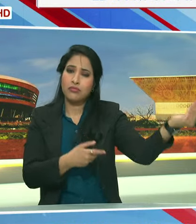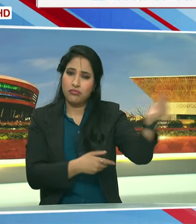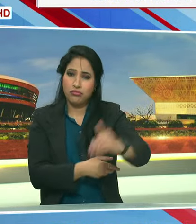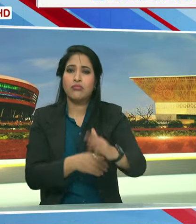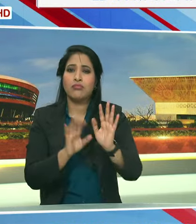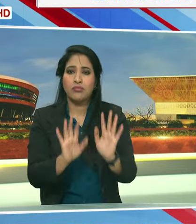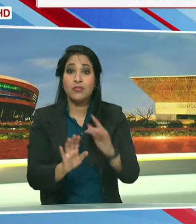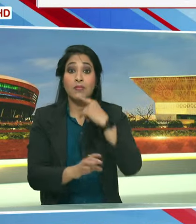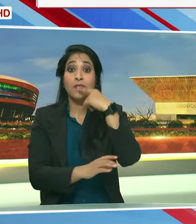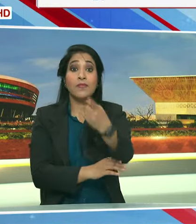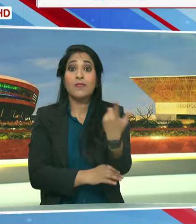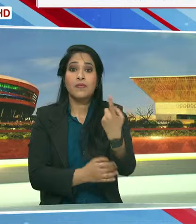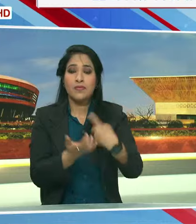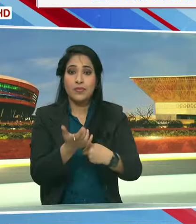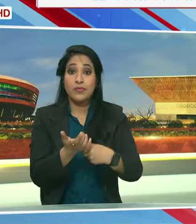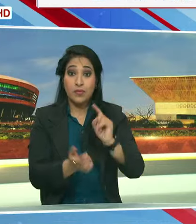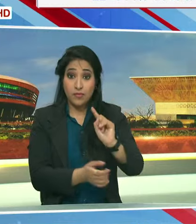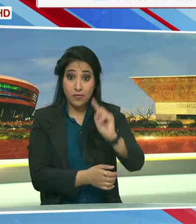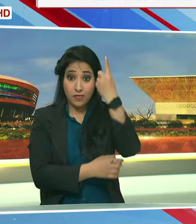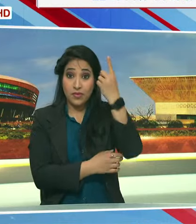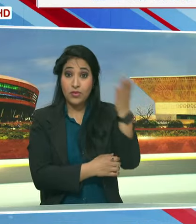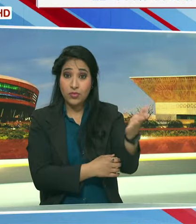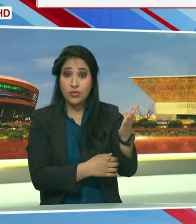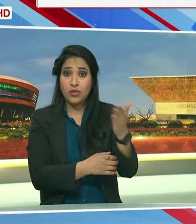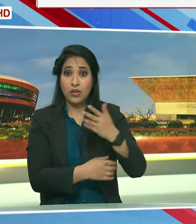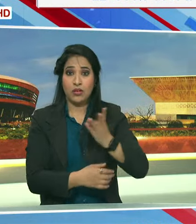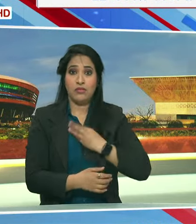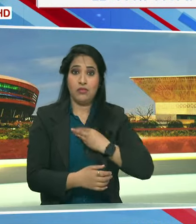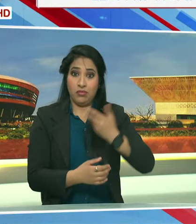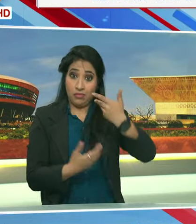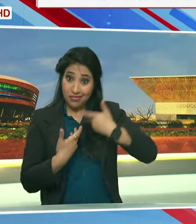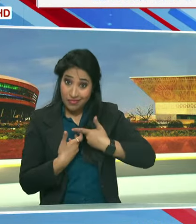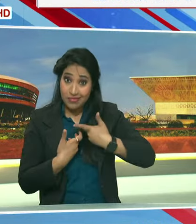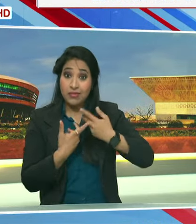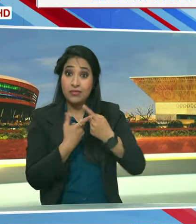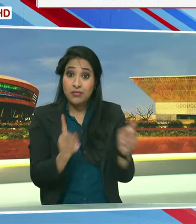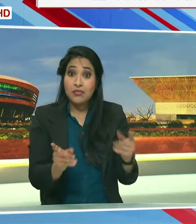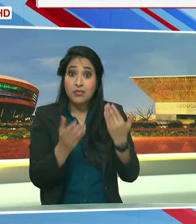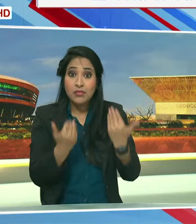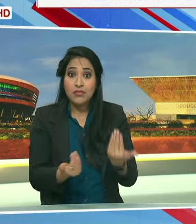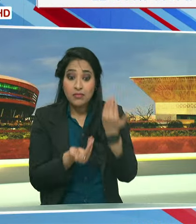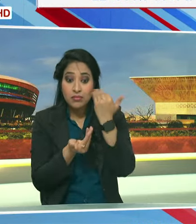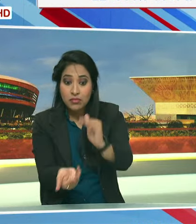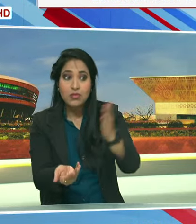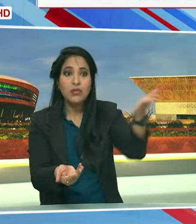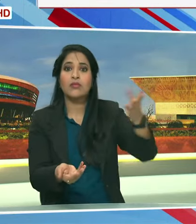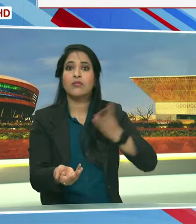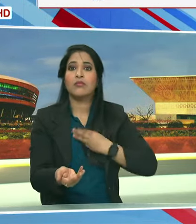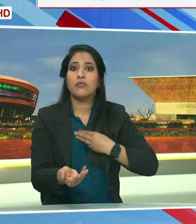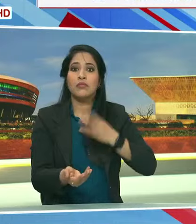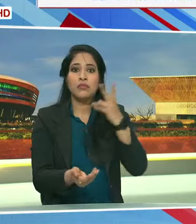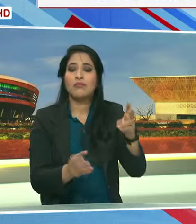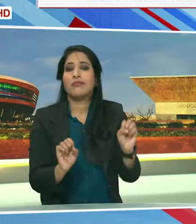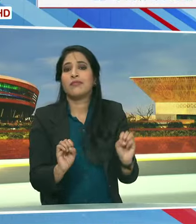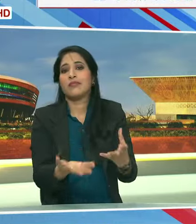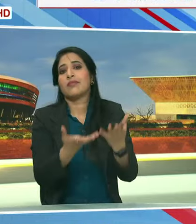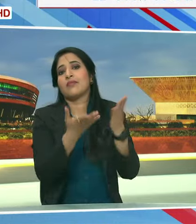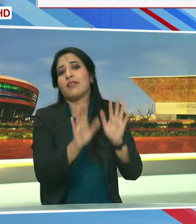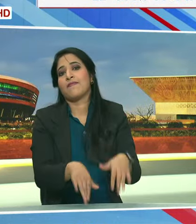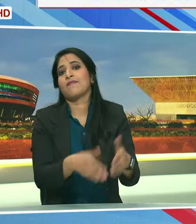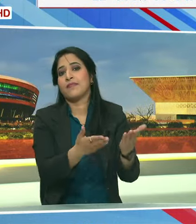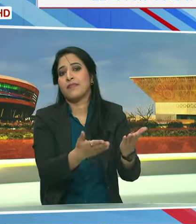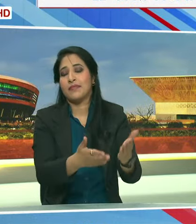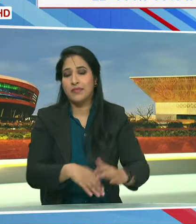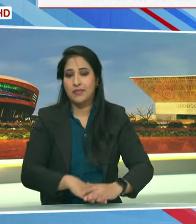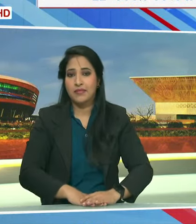उन्होंने कहा कि राहुल पहले तो मुझसे डरते थे लेकिन अब मेरे बच्चे से भी डरना उन्होंने शुरू कर दिया है